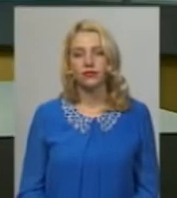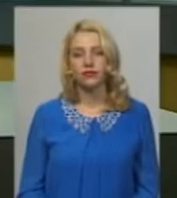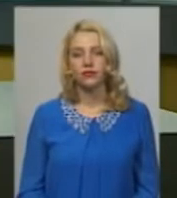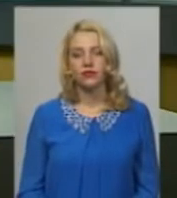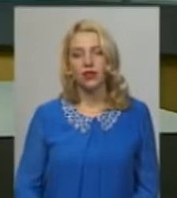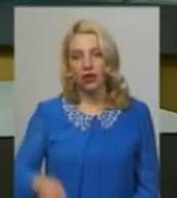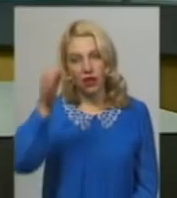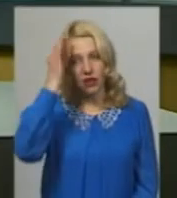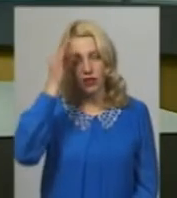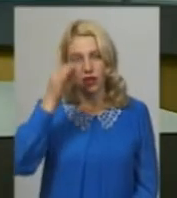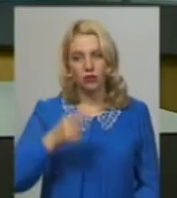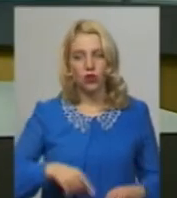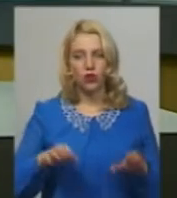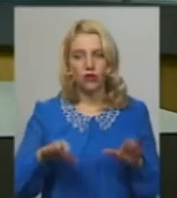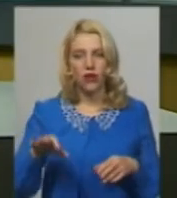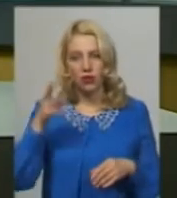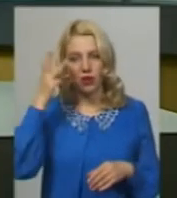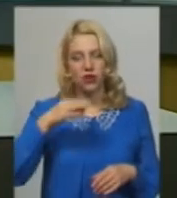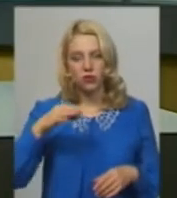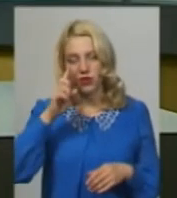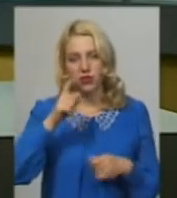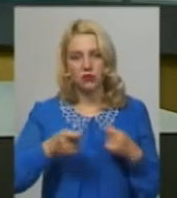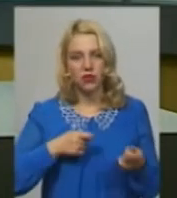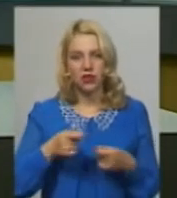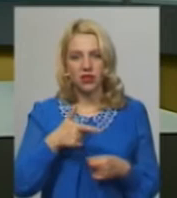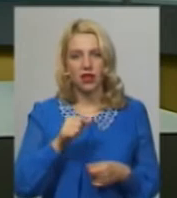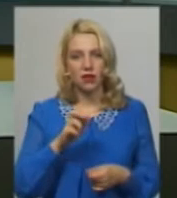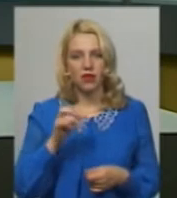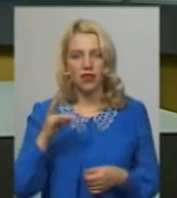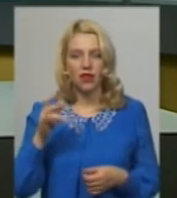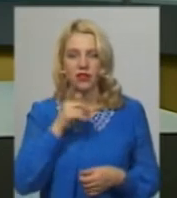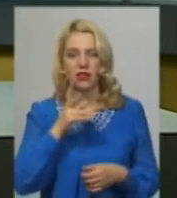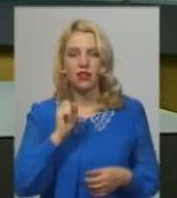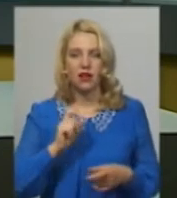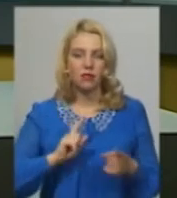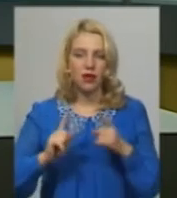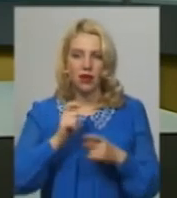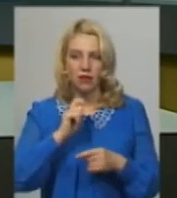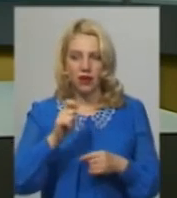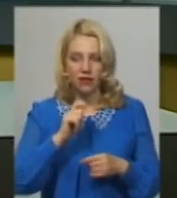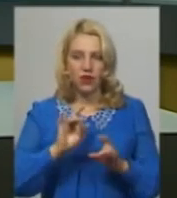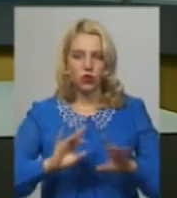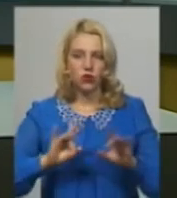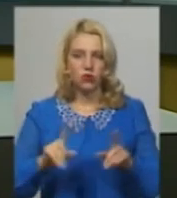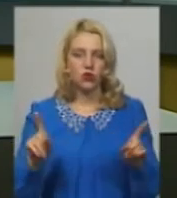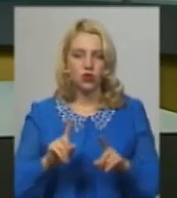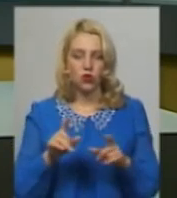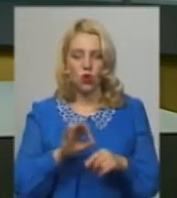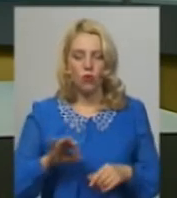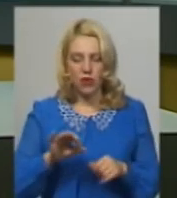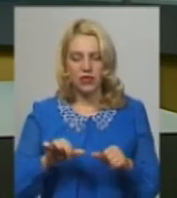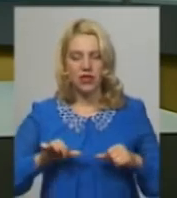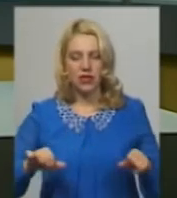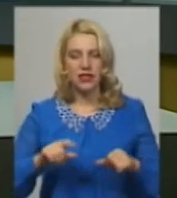Нагадаємо, голова Хмельницької обласної адміністрації Дмитро Габінет на брифінгу 3 липня заявив, що обласна комісія із